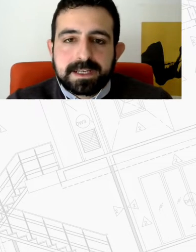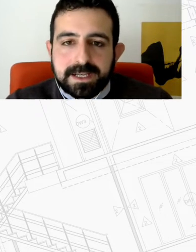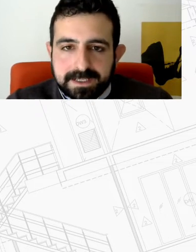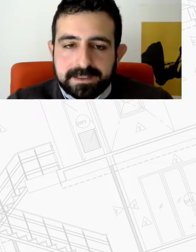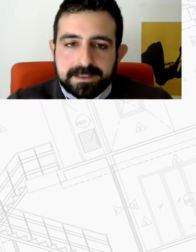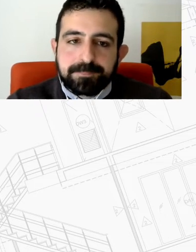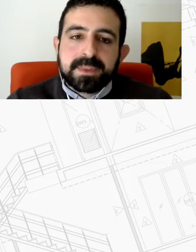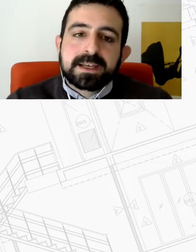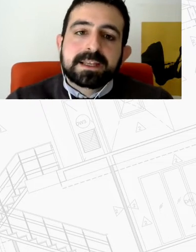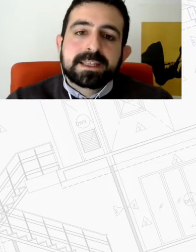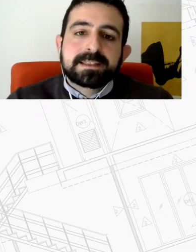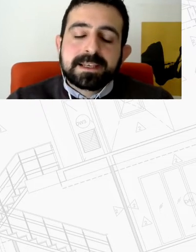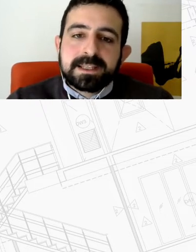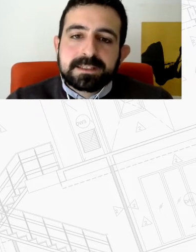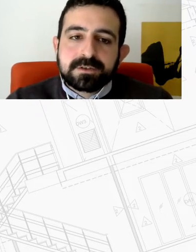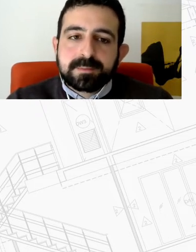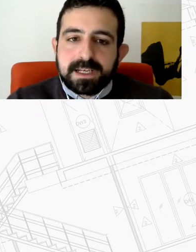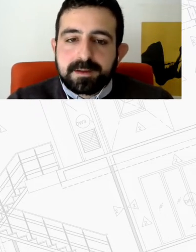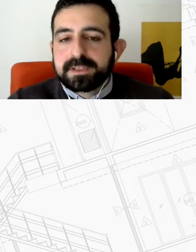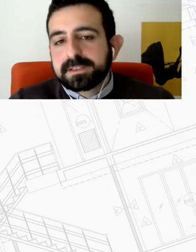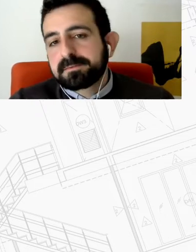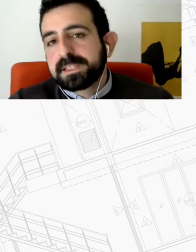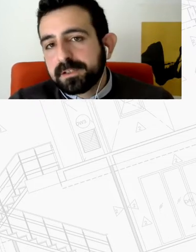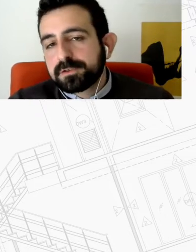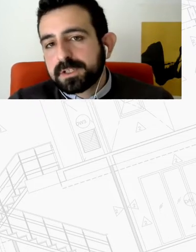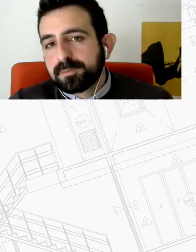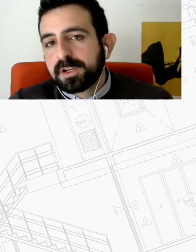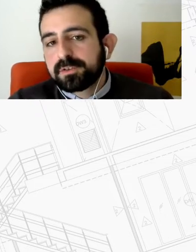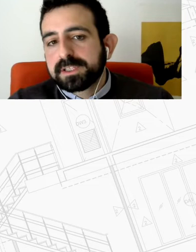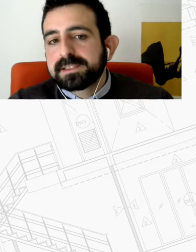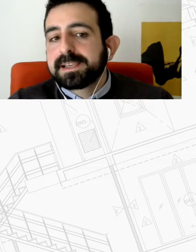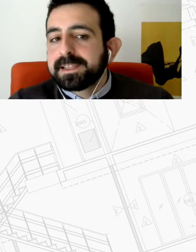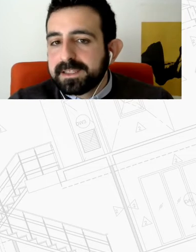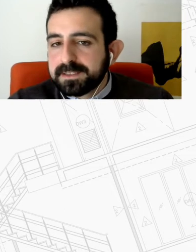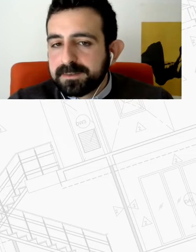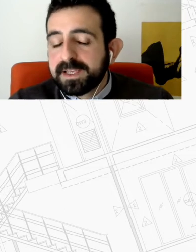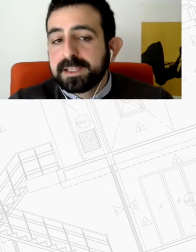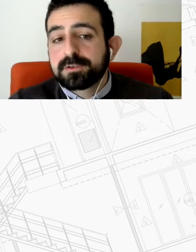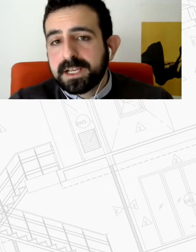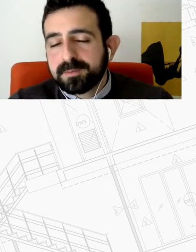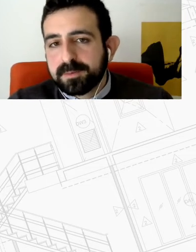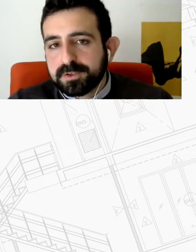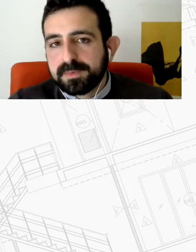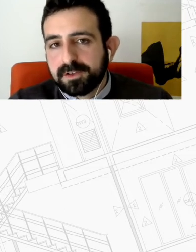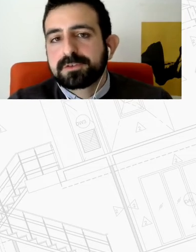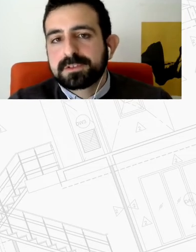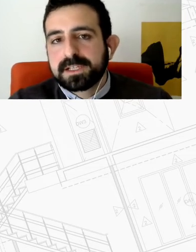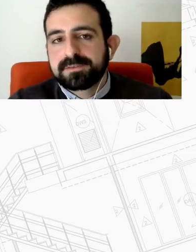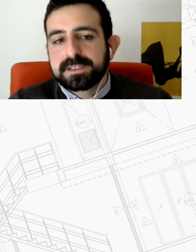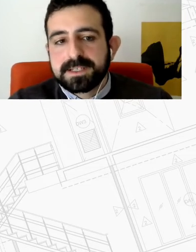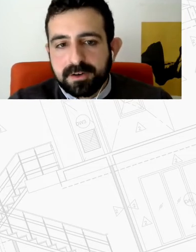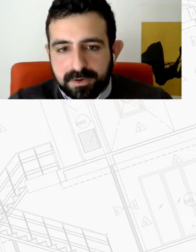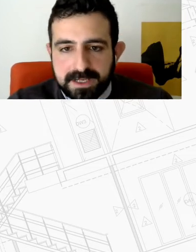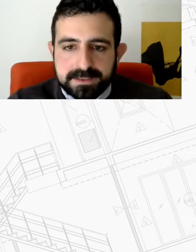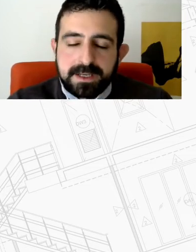χαρακτήρα. Για την ενίκηση όταν μιλάμε κυρίως κάνουμε λόγο για την ενίκιαση με ενίκιο σε κάθε περίπτωση χαμηλότερο της